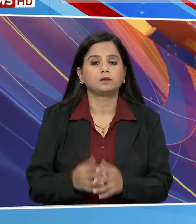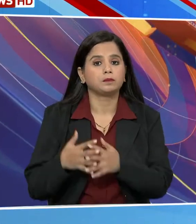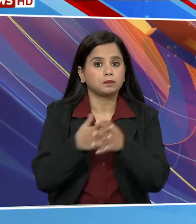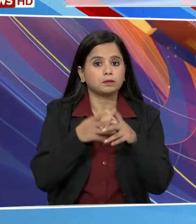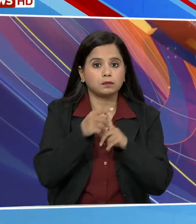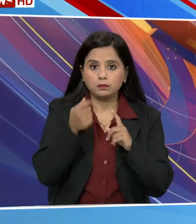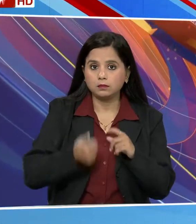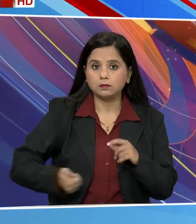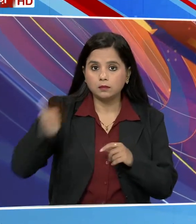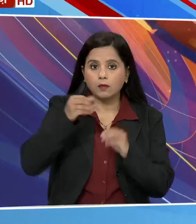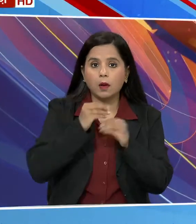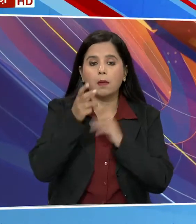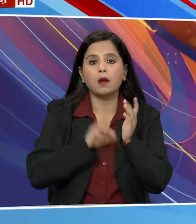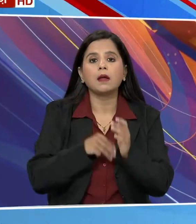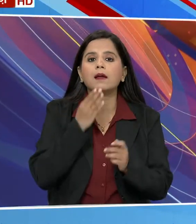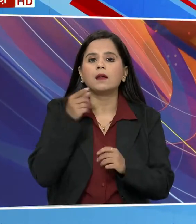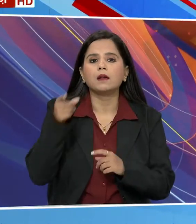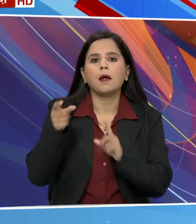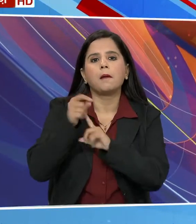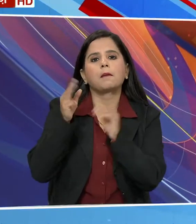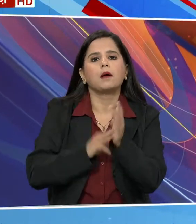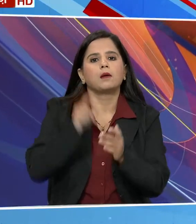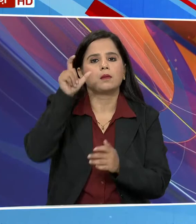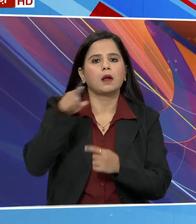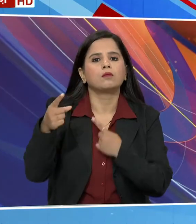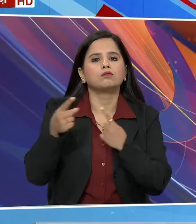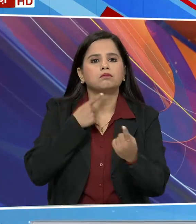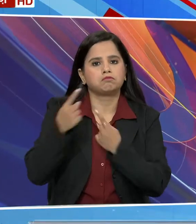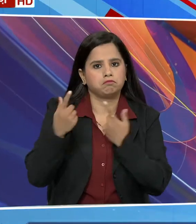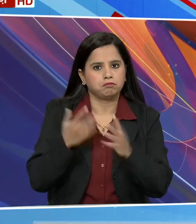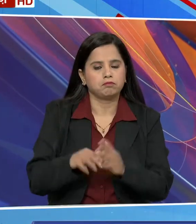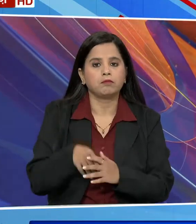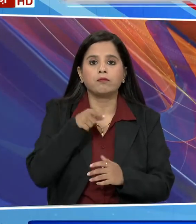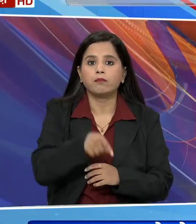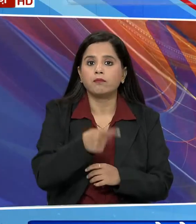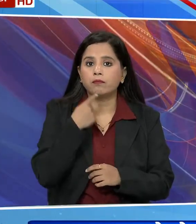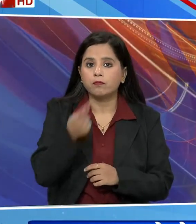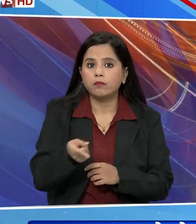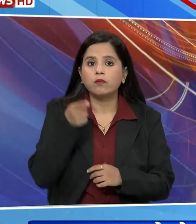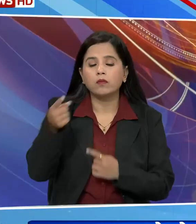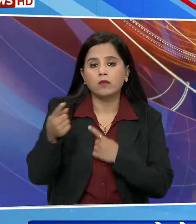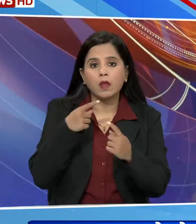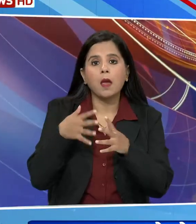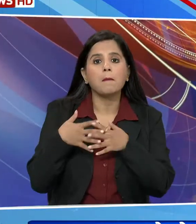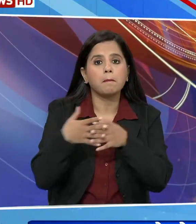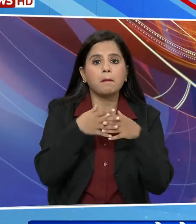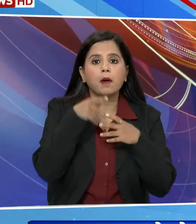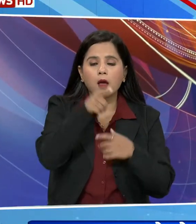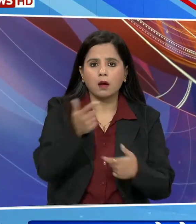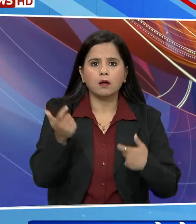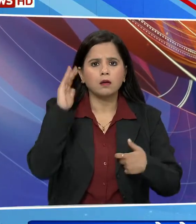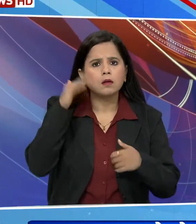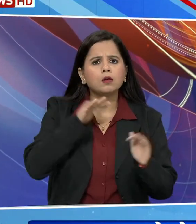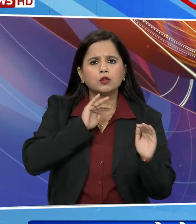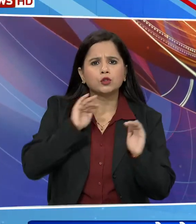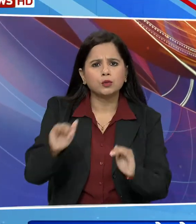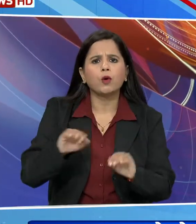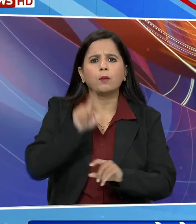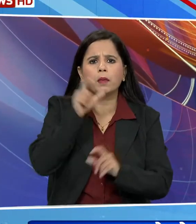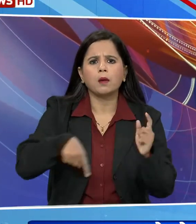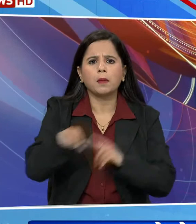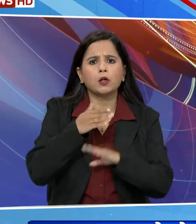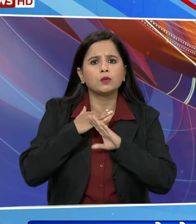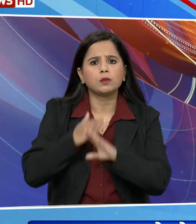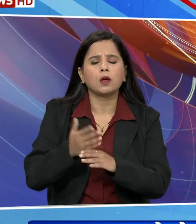अमेरिकी राश्पती जो बाइडे ने इस्वाइल के पितान मंतरी बेंजमिन नेतिनियाओं से बात चीत की और इस तोरान अमेरिकी सेने समर्थन और नागरीकों की